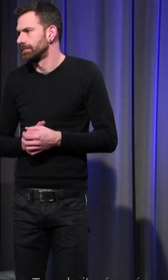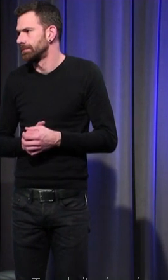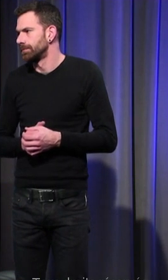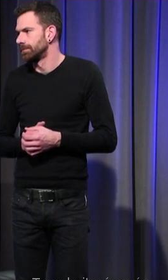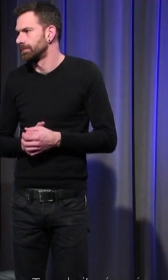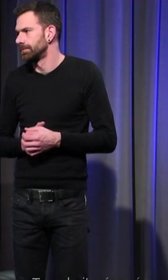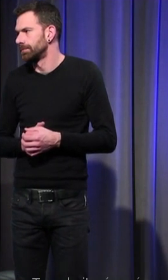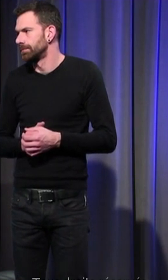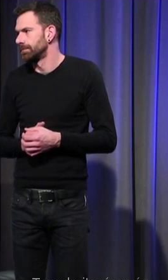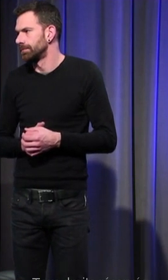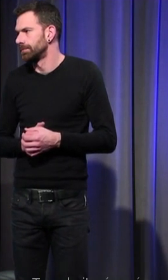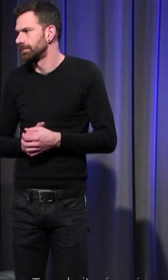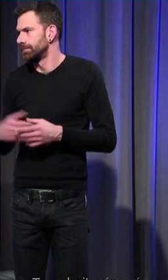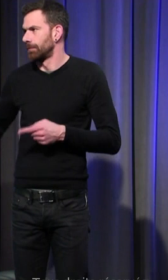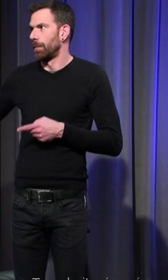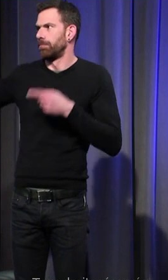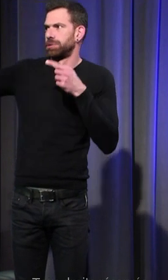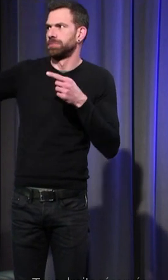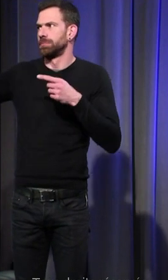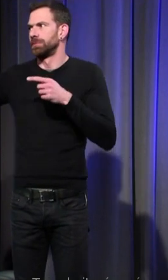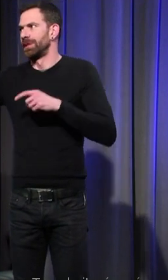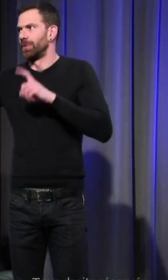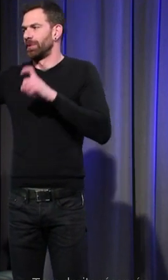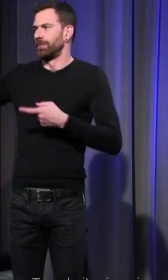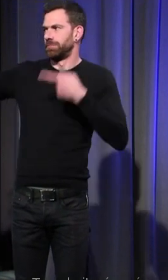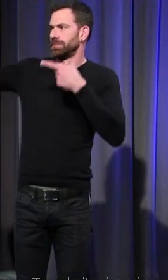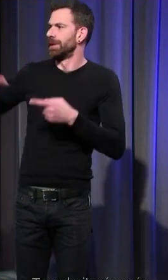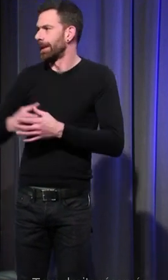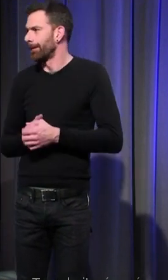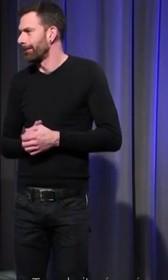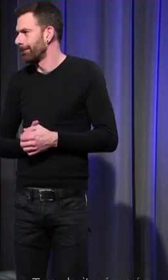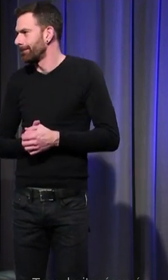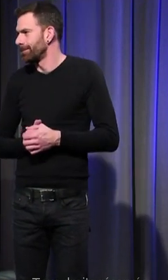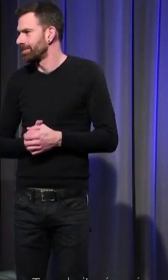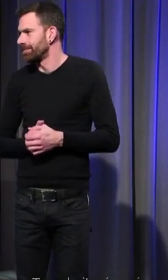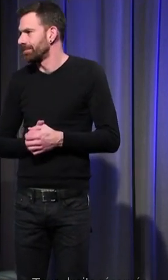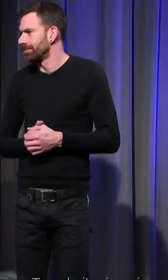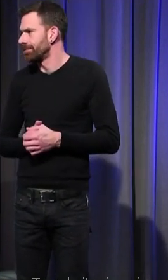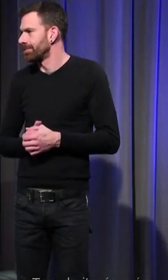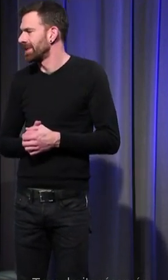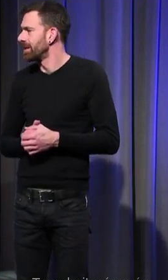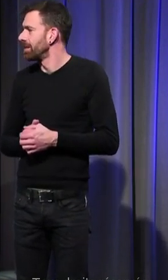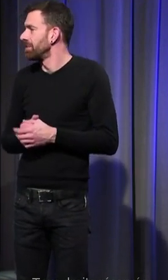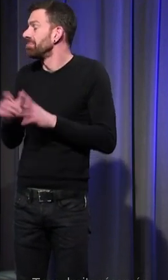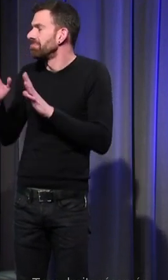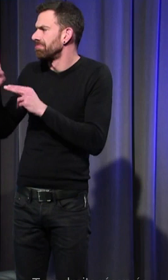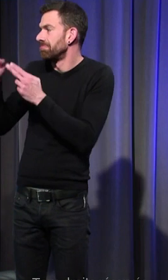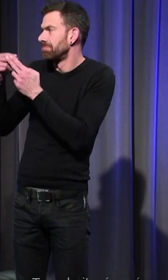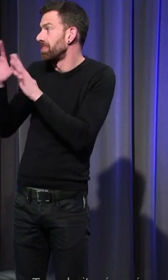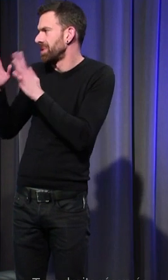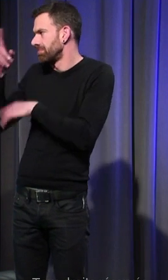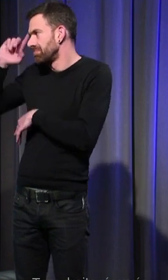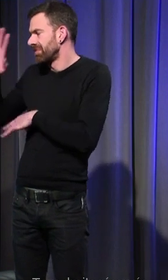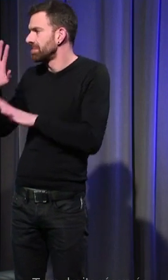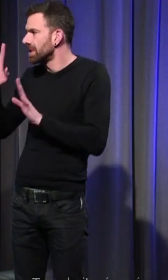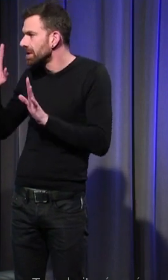il y a conflit il y a conflit j'en ai pas une seconde parce que on peut répondre à monsieur en même temps vous allez lui donner votre avis il